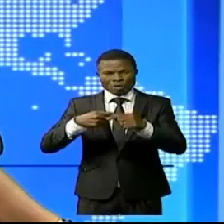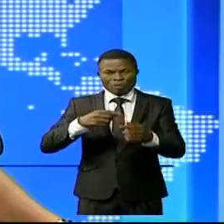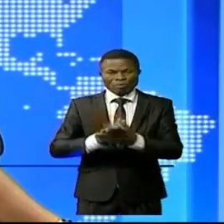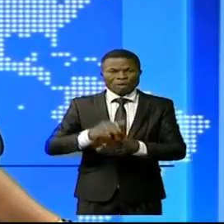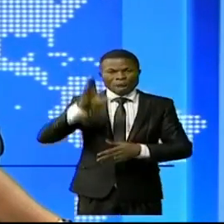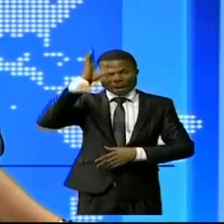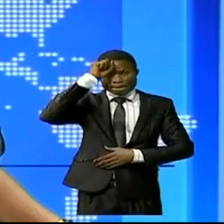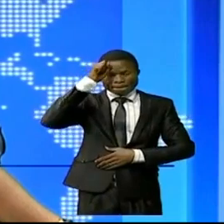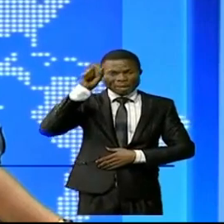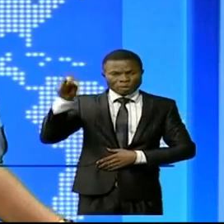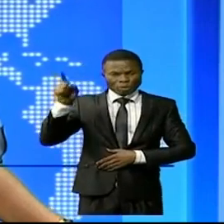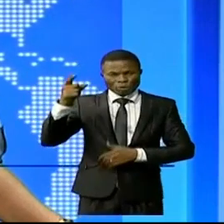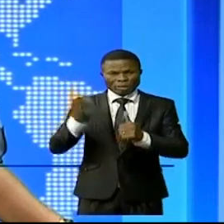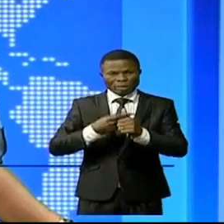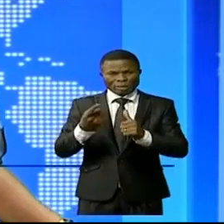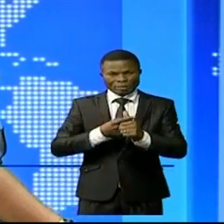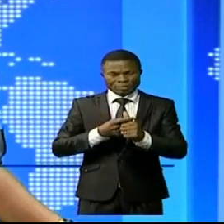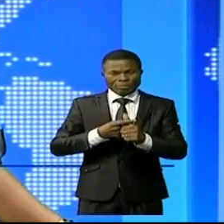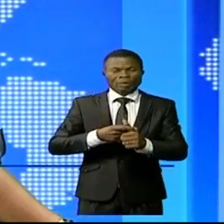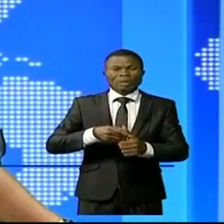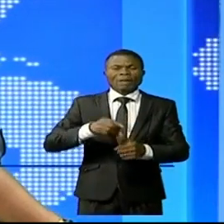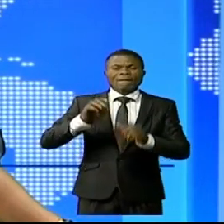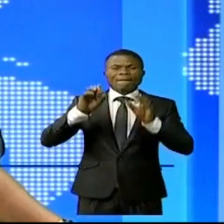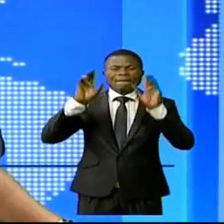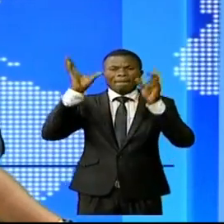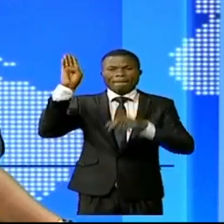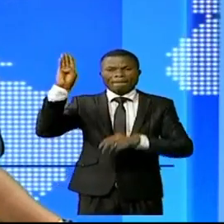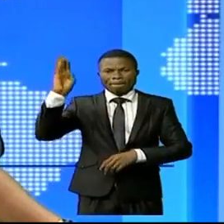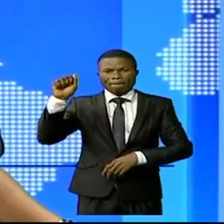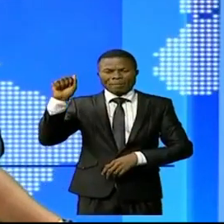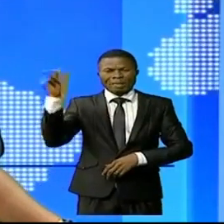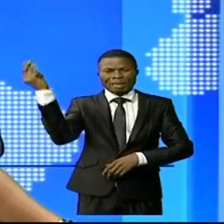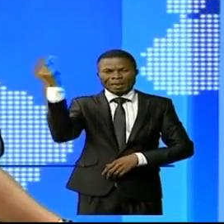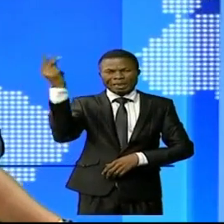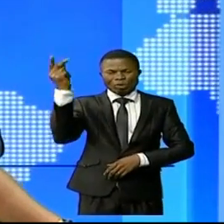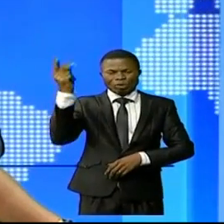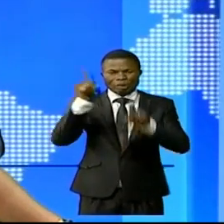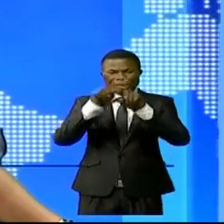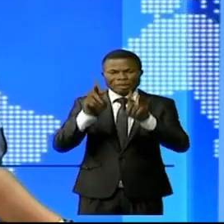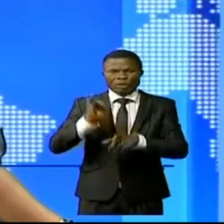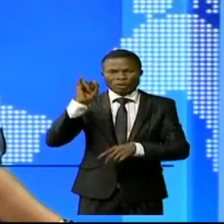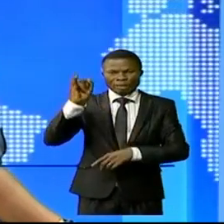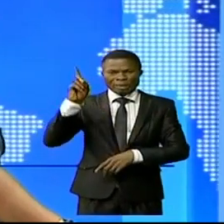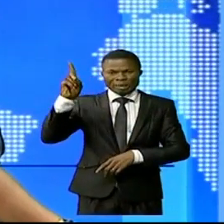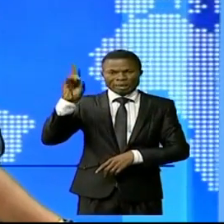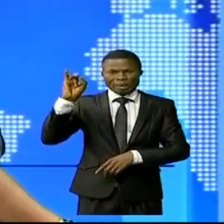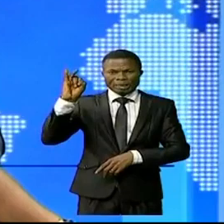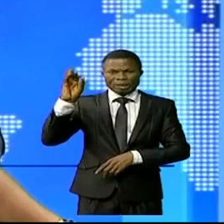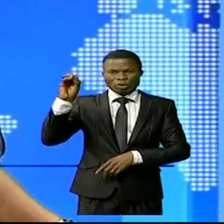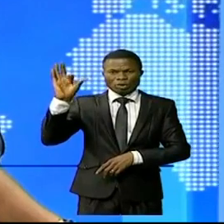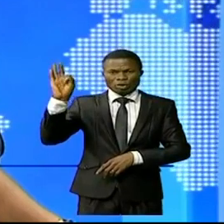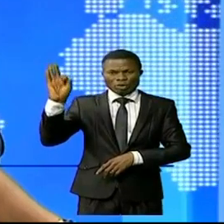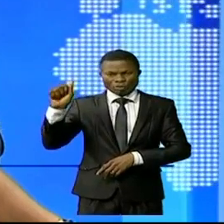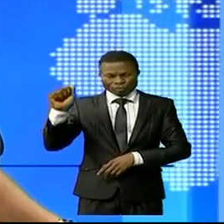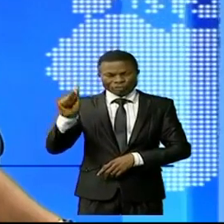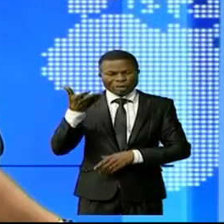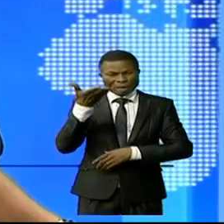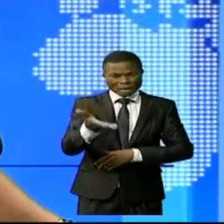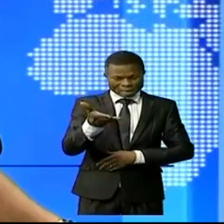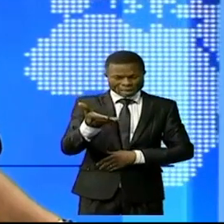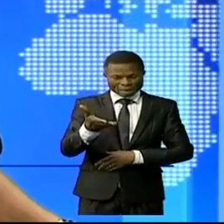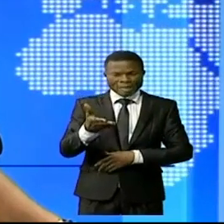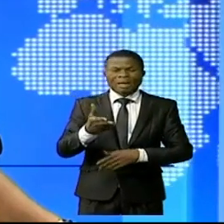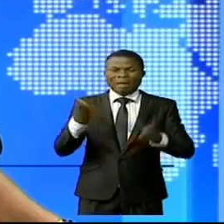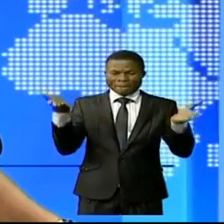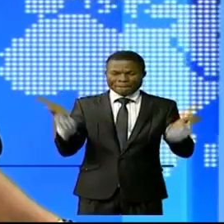Bandoundou, principalement à Bagata, Kikuit et Idiophage. Jean-Pierre Ndolo Demazou était dans la suite du directeur